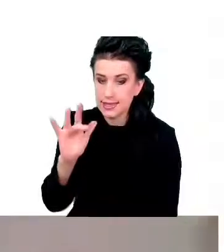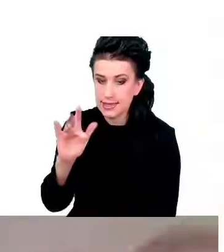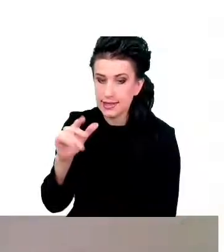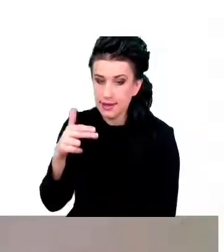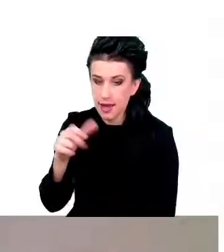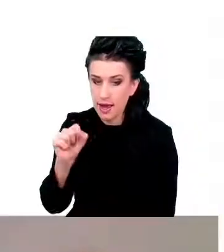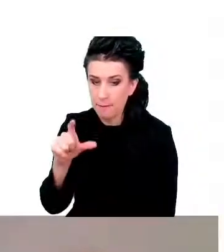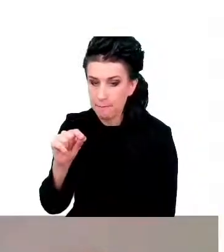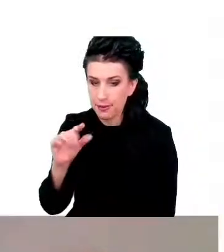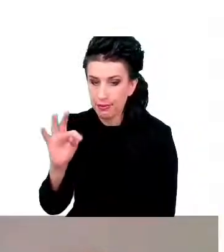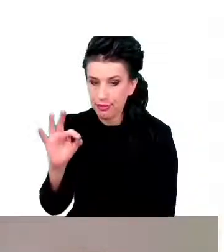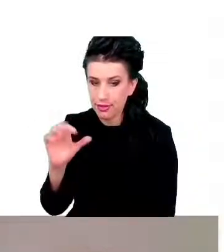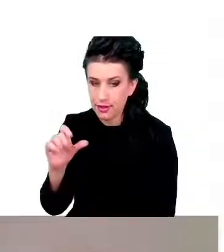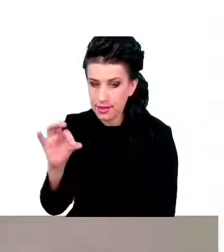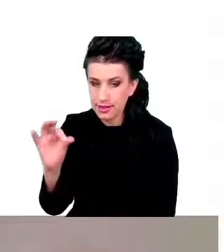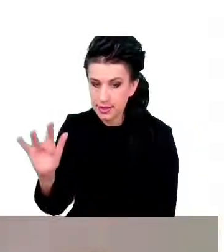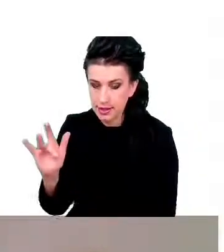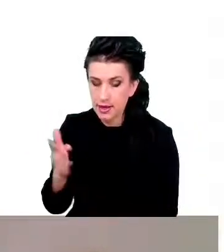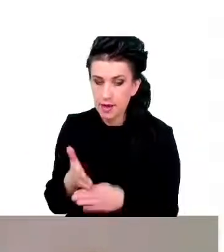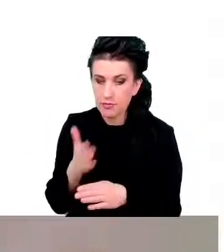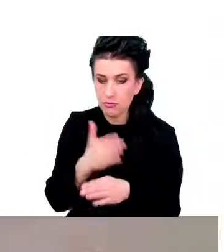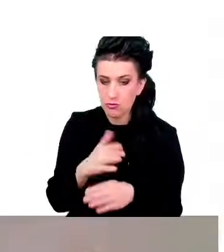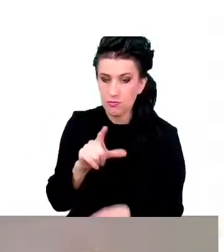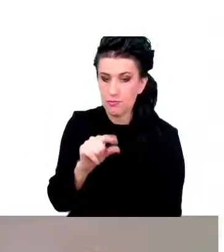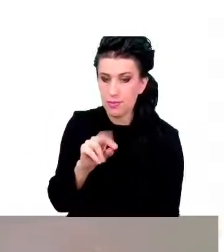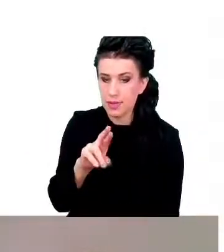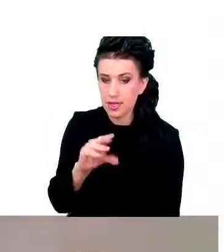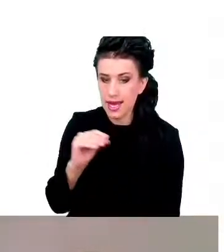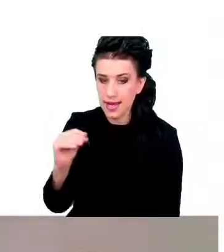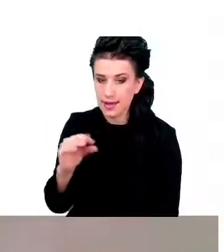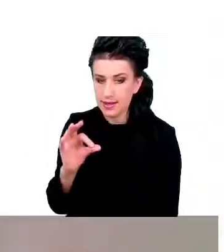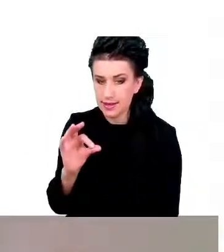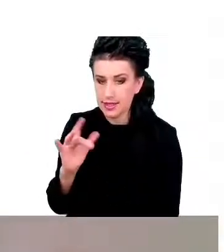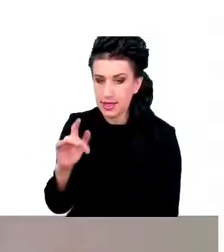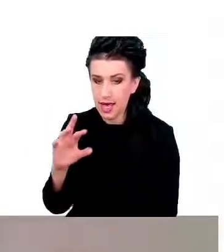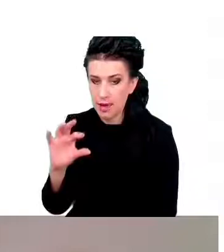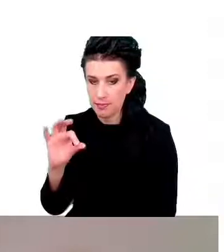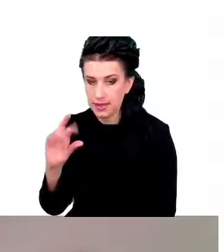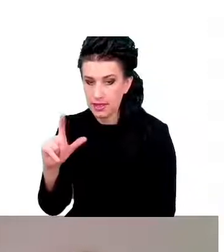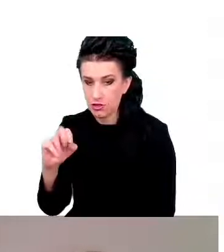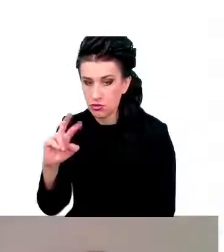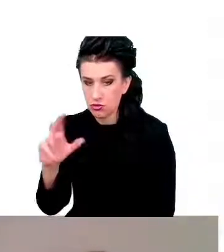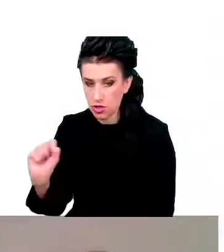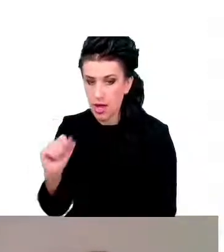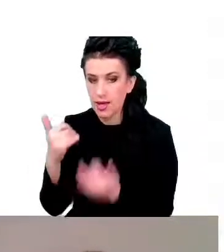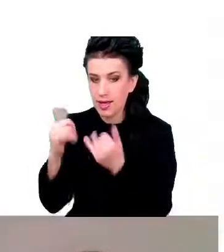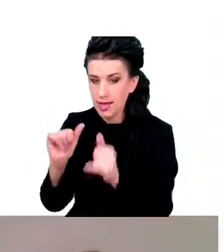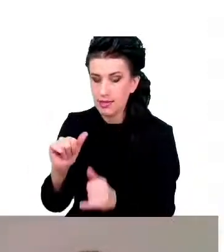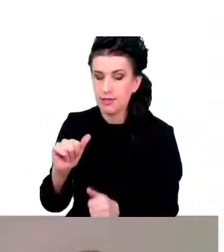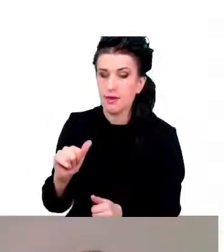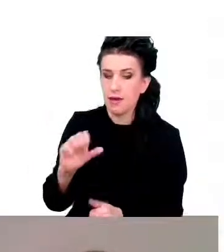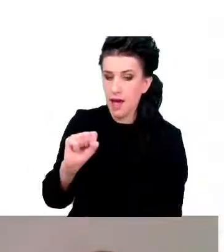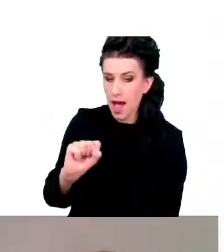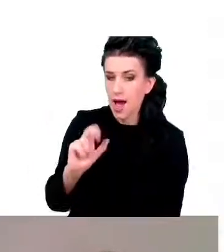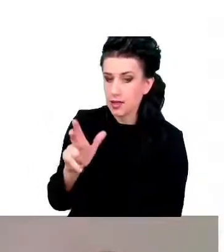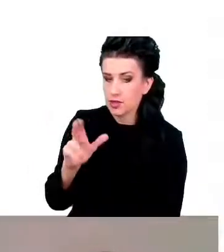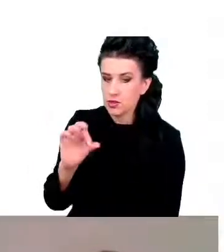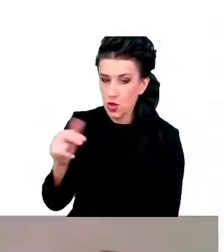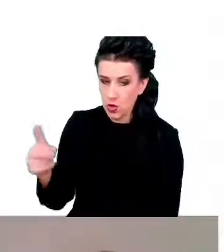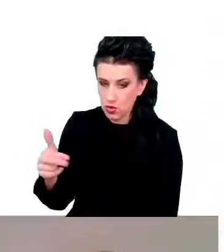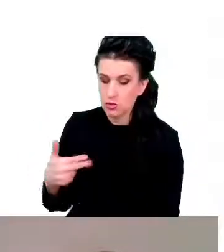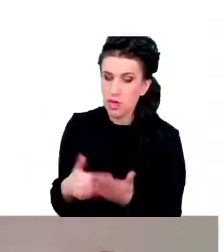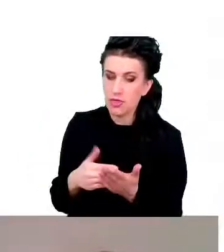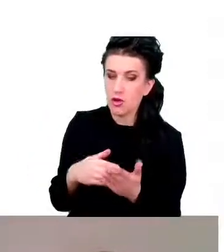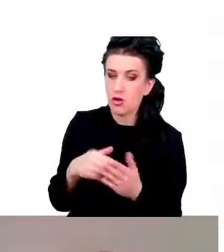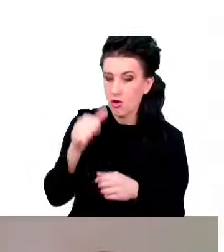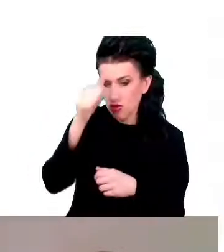presynaptyczna, to jest ta, która pochodzi z aksonu innego neuronu. I te właśnie wypustki, nazywamy je kolcami